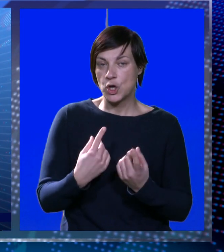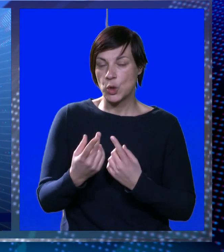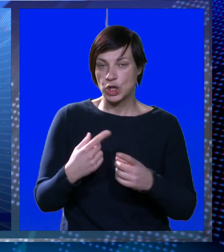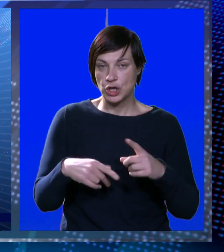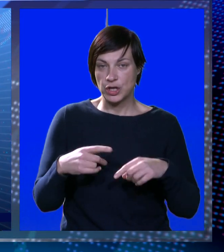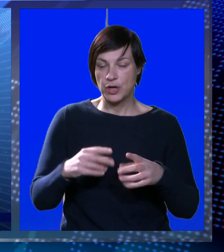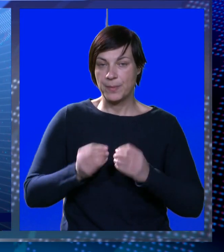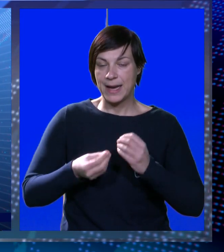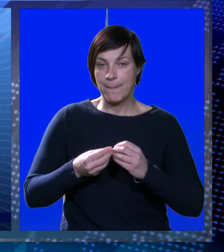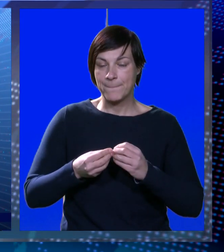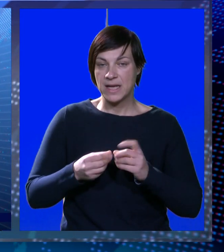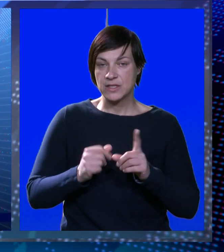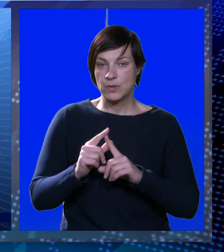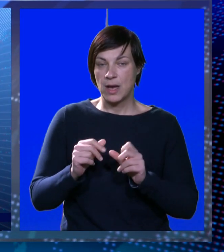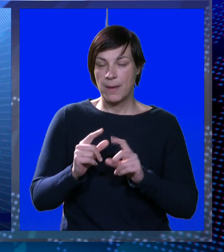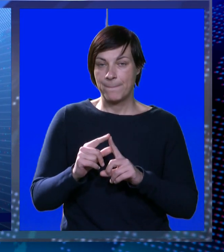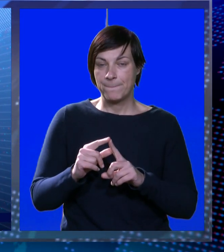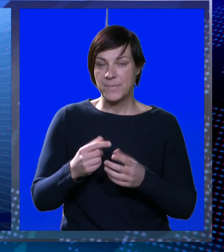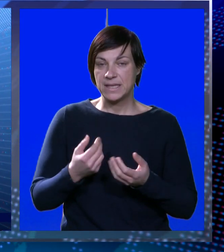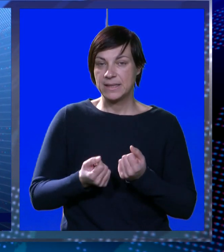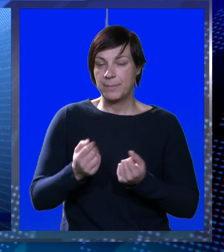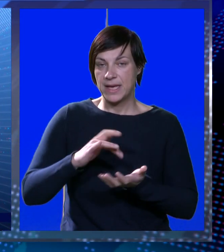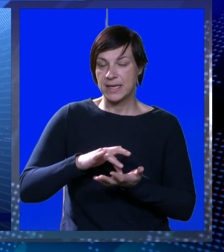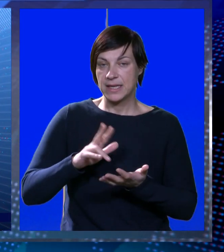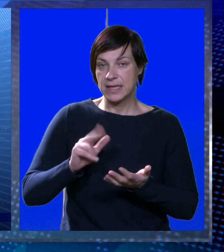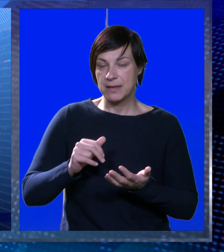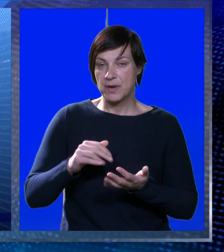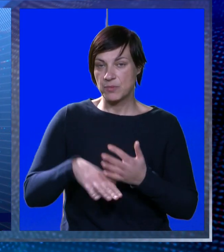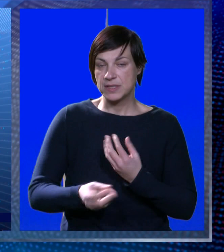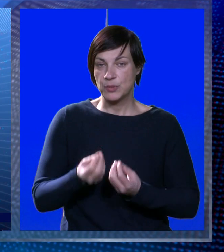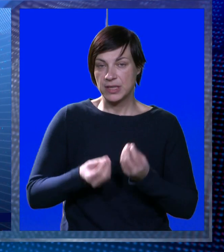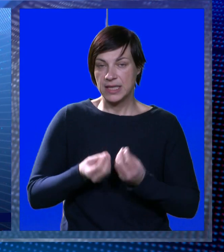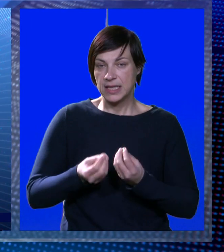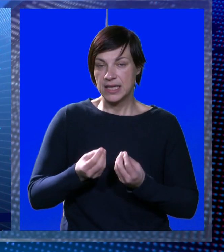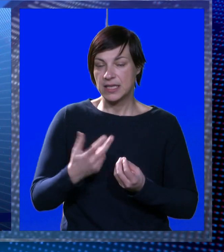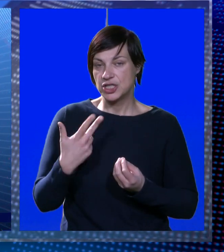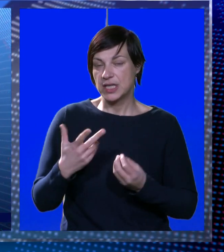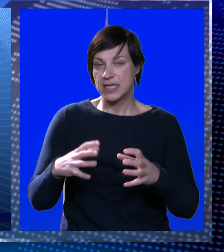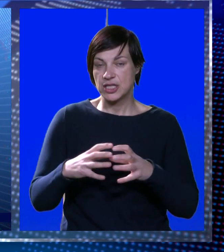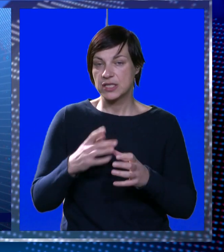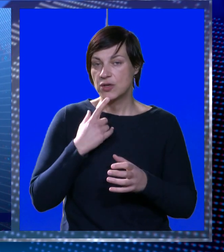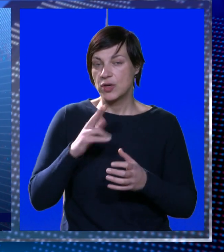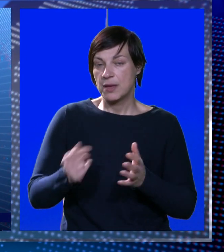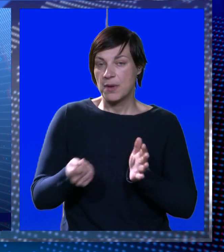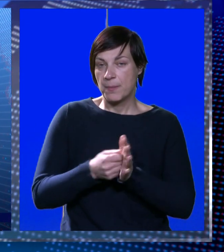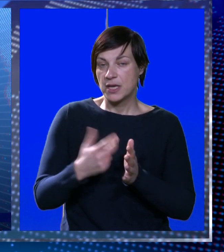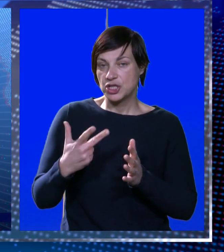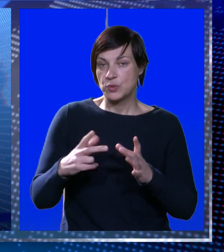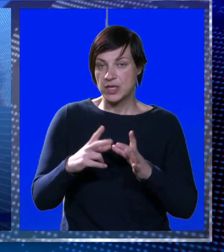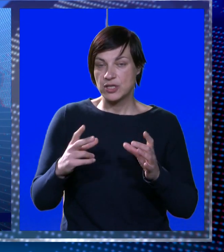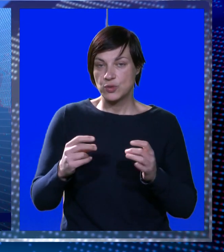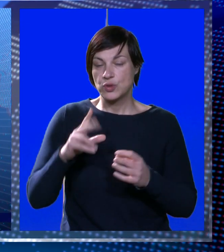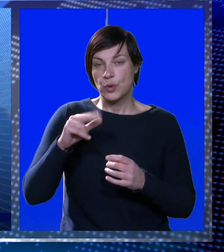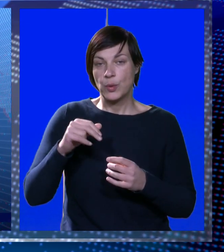dotok robe na placu Lapad, parking imamo na bulevaru, imamo spodigralište, premovali Lapad, znači treća zona, ako god ima plaćeno